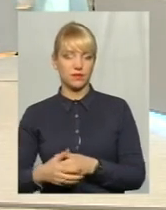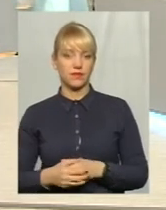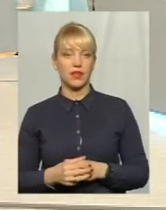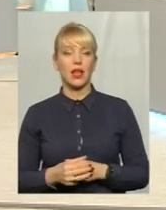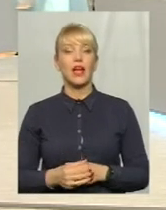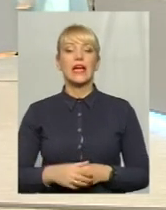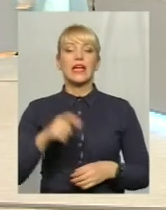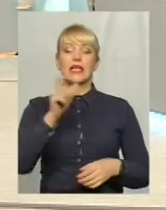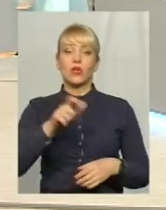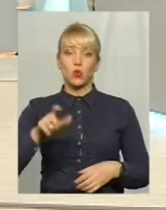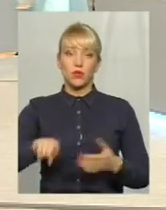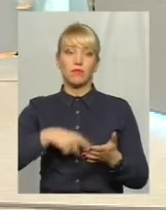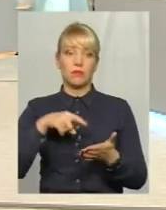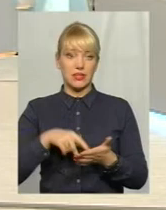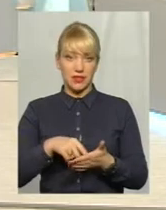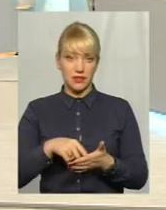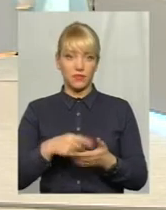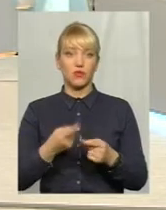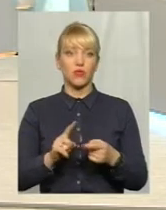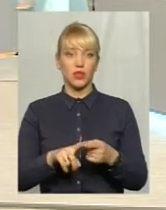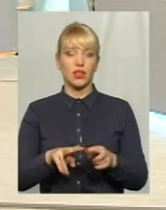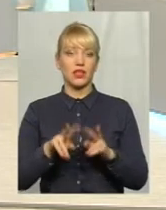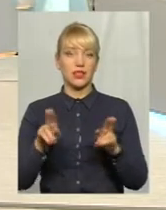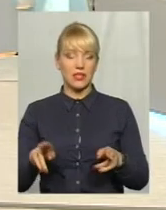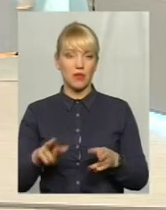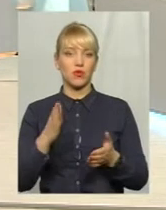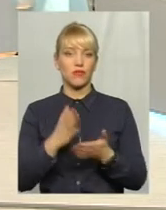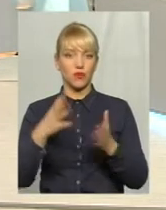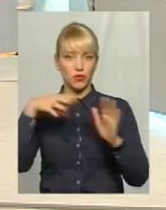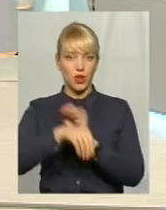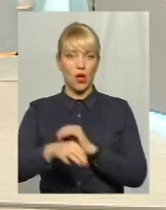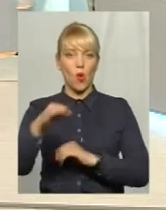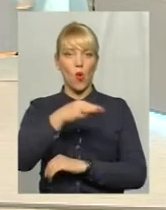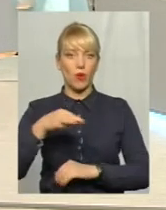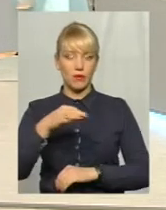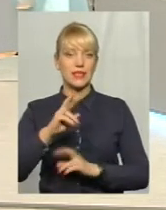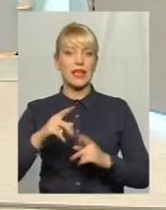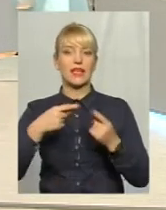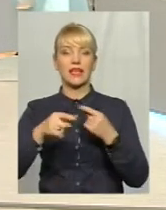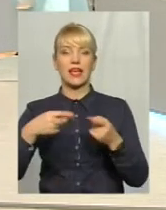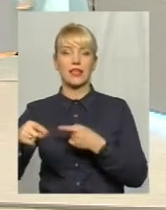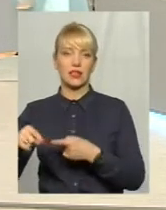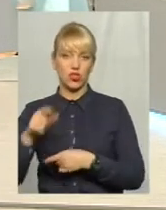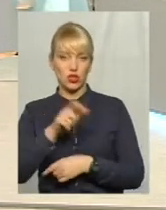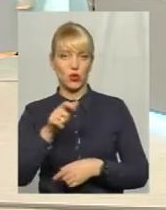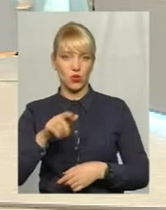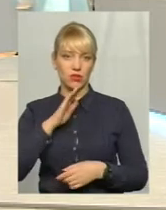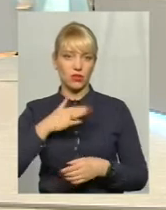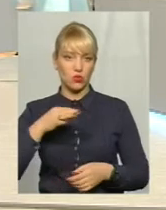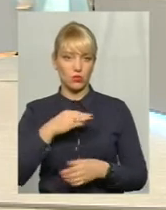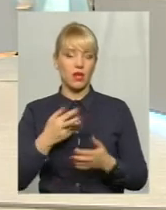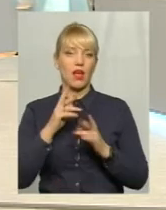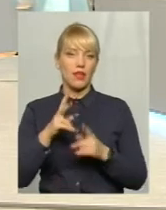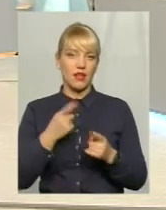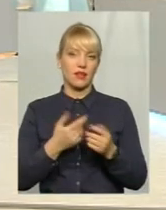Жителі міста, вони є такими самими мешканцями області, як і мешканці інших населених пунктів, скажімо там, Нетішина,